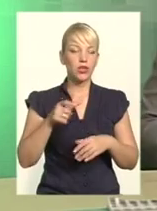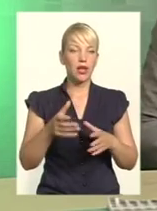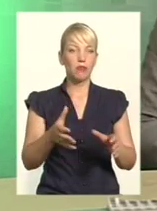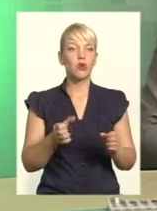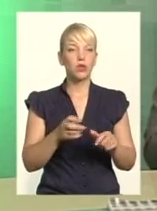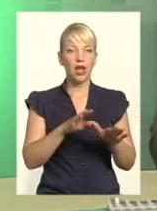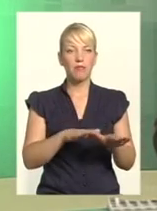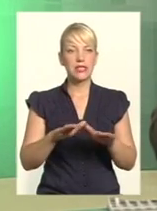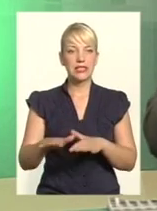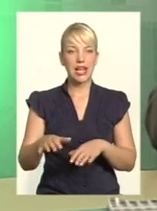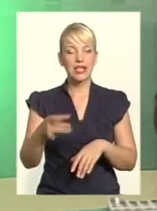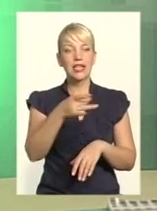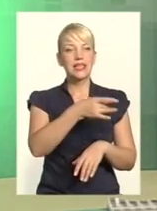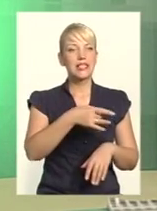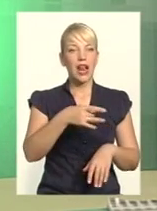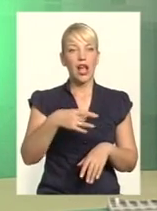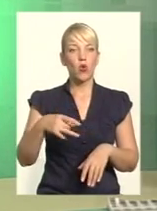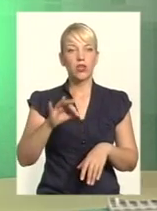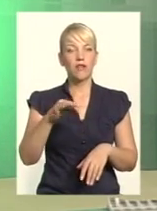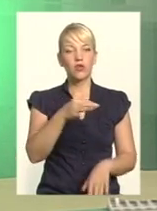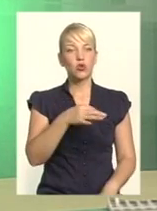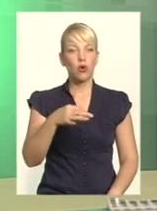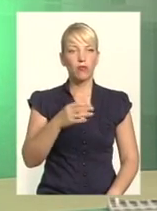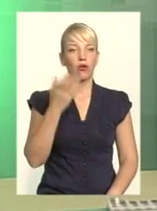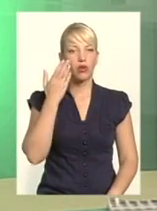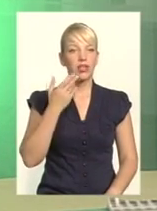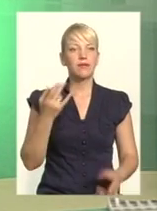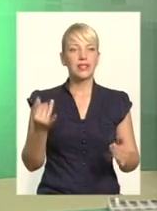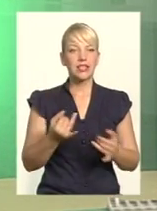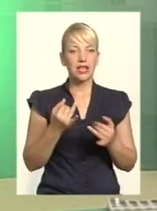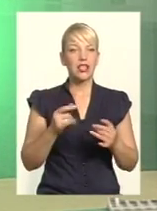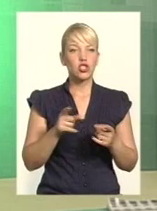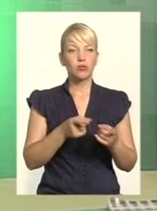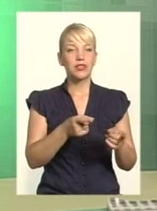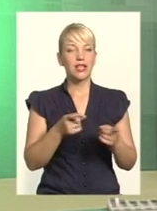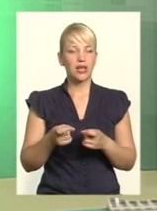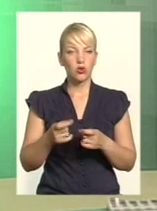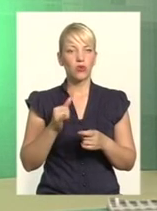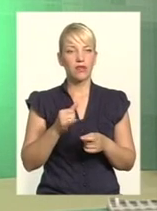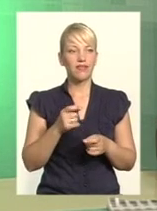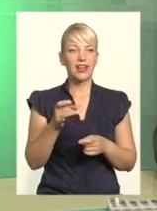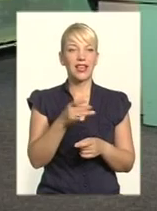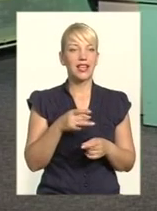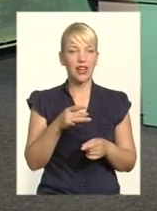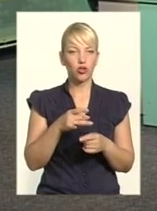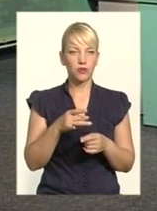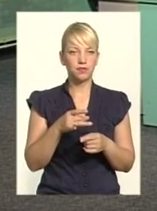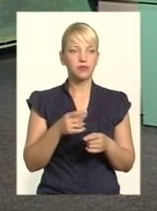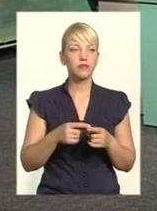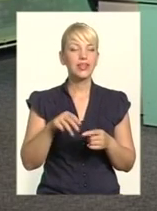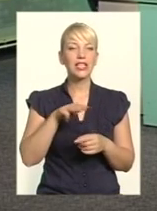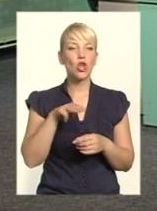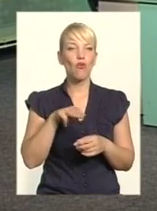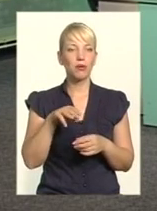районів області, вони були зацікавлені, щоб ці кошти затягнути в район, по-хорошому. Мені вдається теж затягувати в район. Трошки у Фіпольському району допомогли